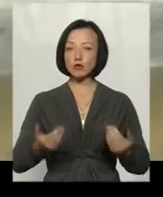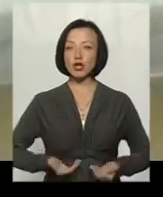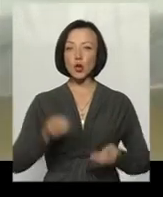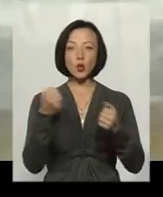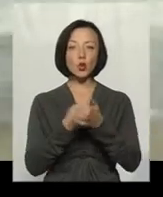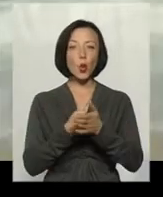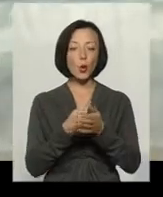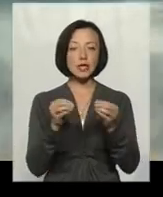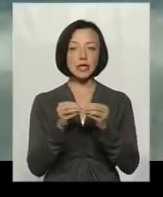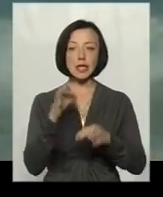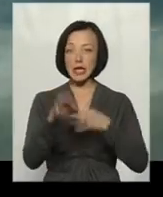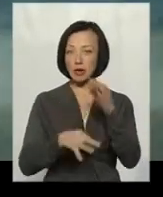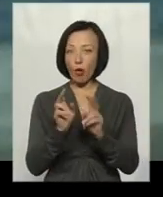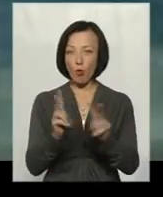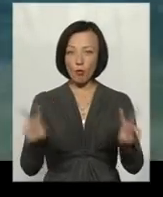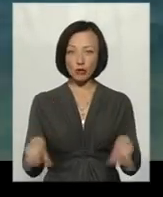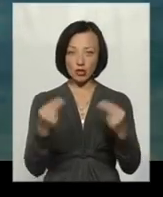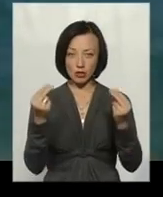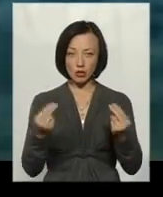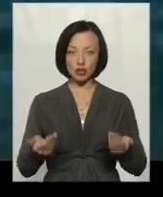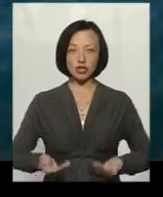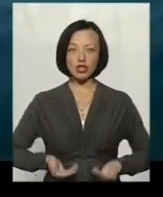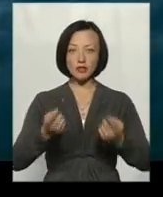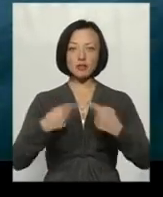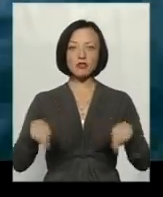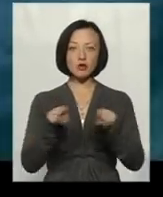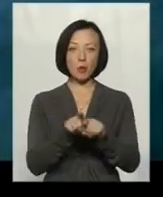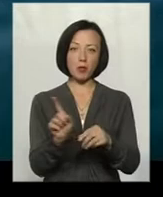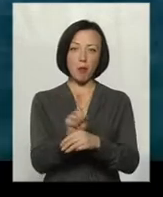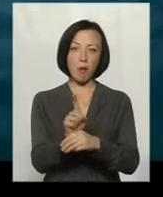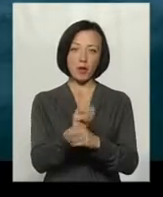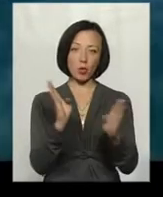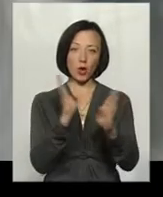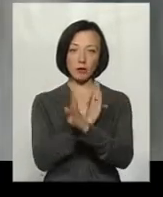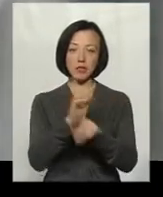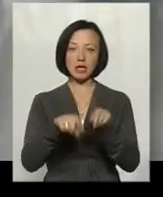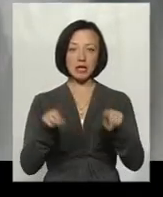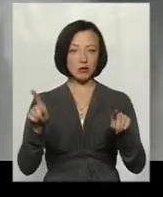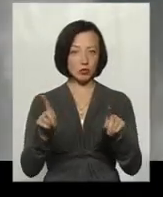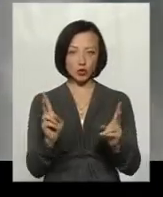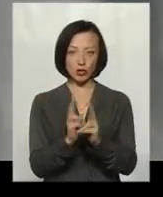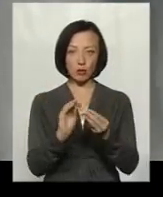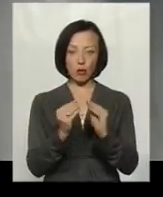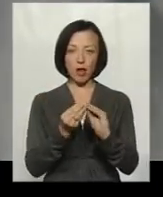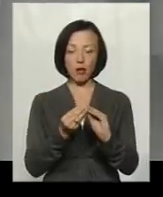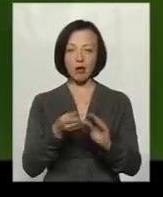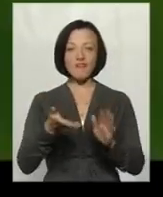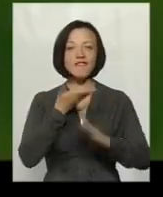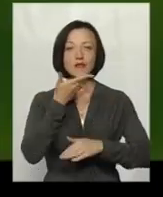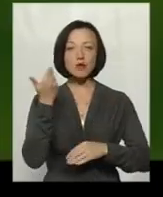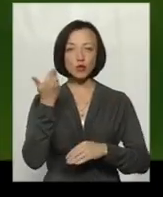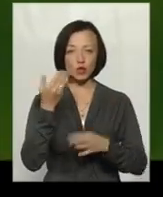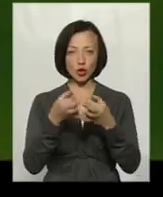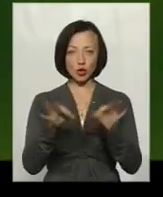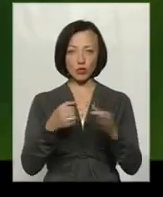10 діб. Однак той, кому пощастило жити в зоні помірного клімату, рідко зіштовгується із проблемою відсутності